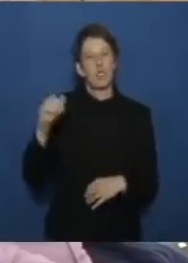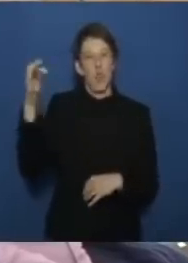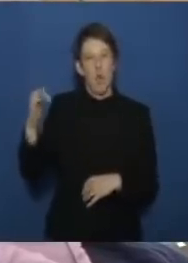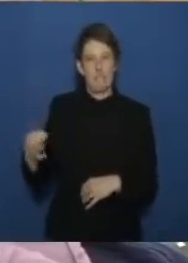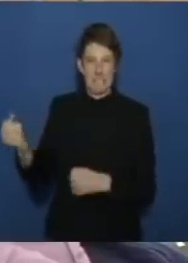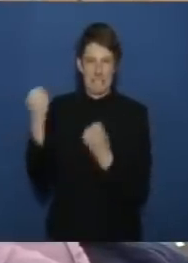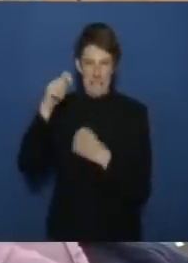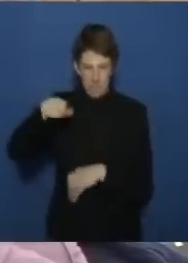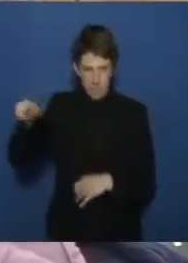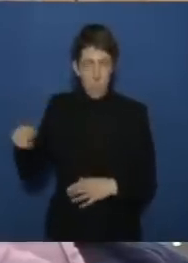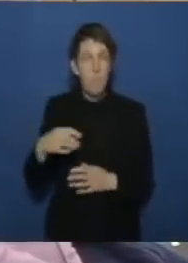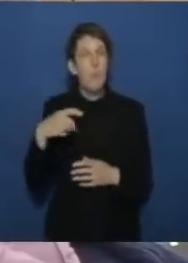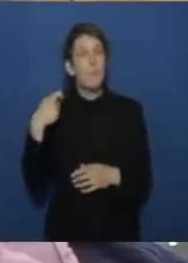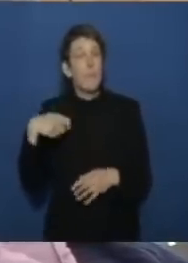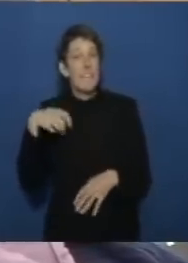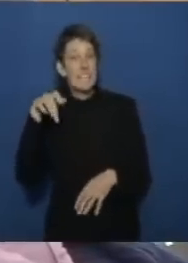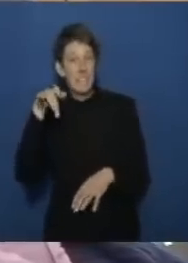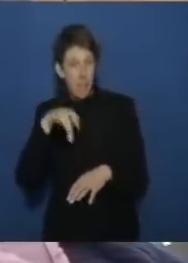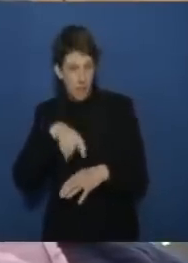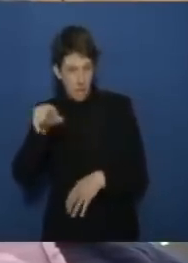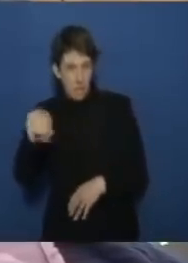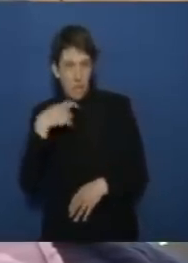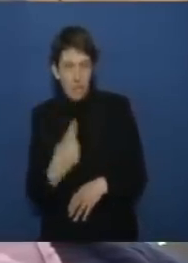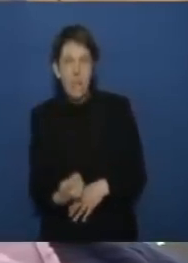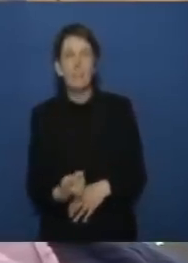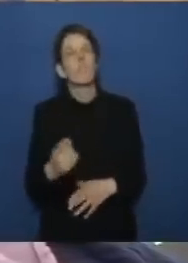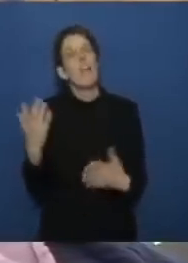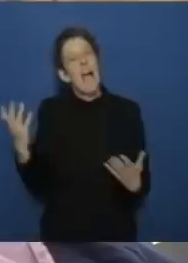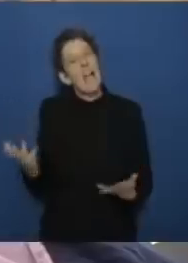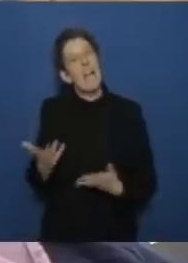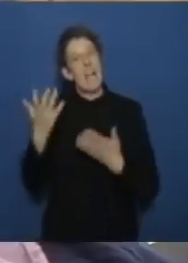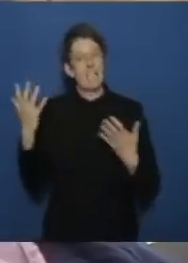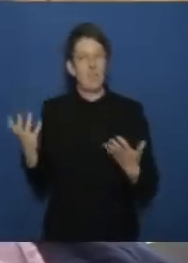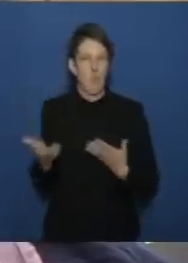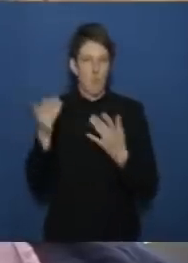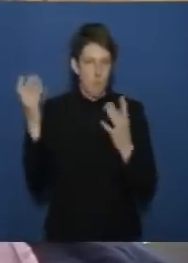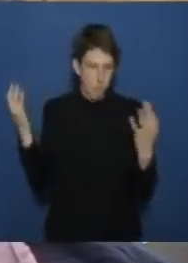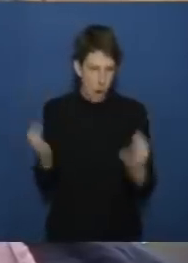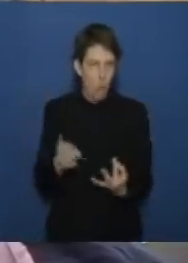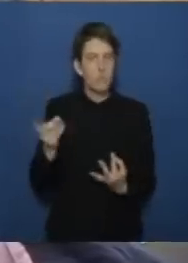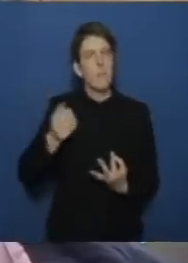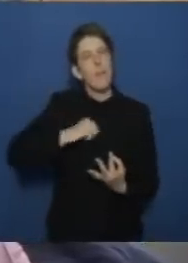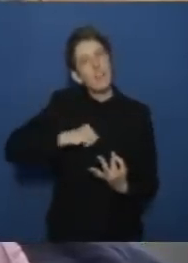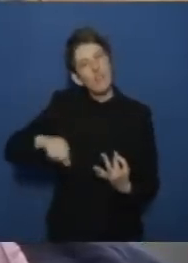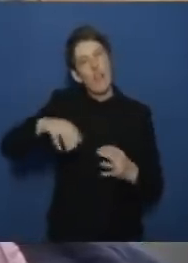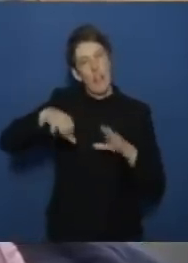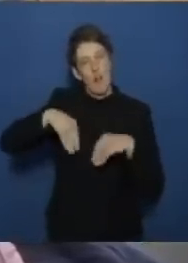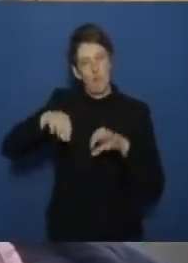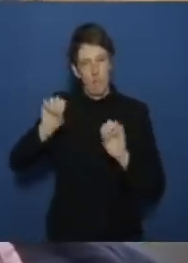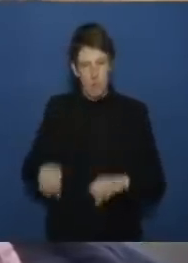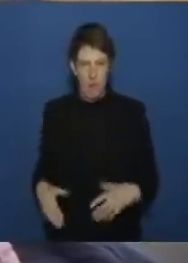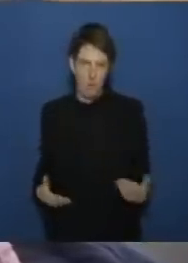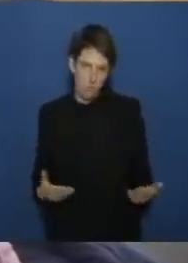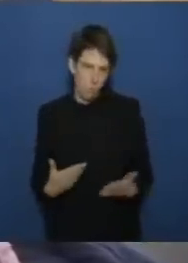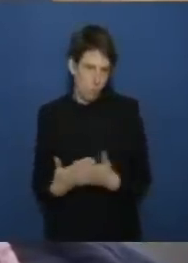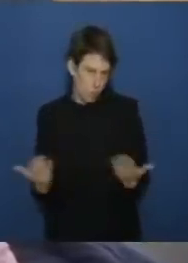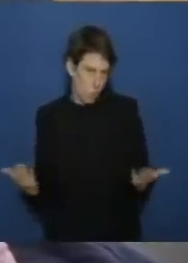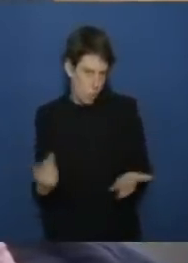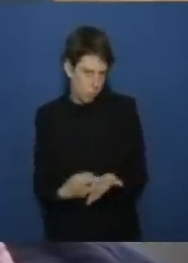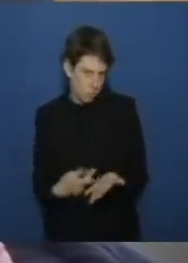hatte angekündigt dass erleichterungen stattfinden müssten damit schneller aufnahmen stattfinden können